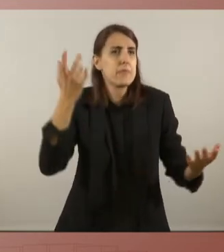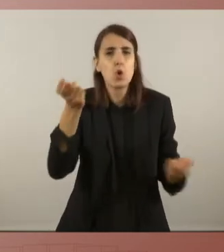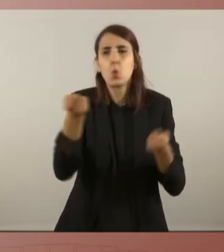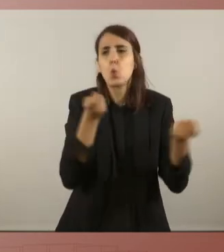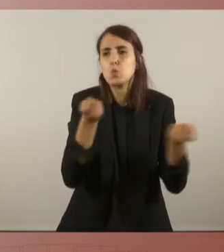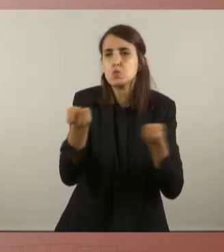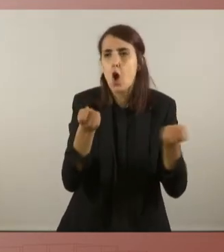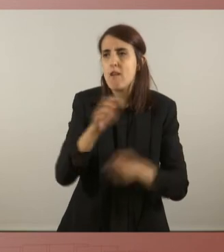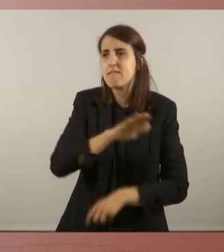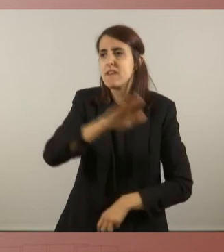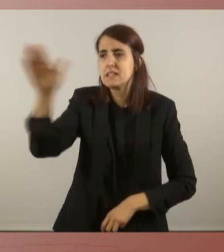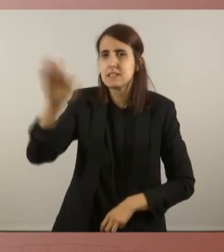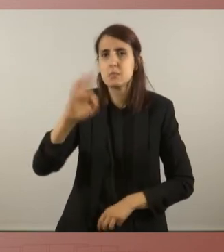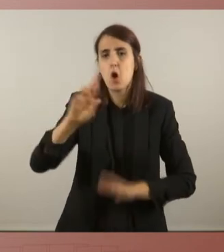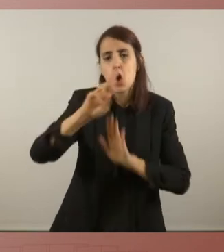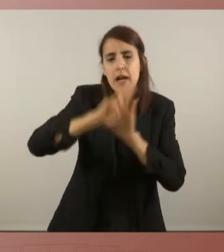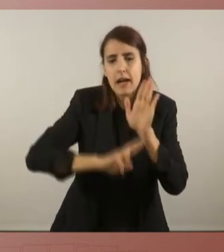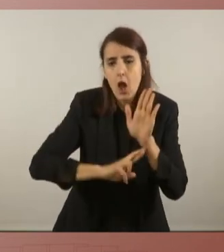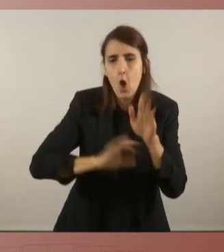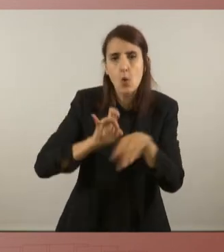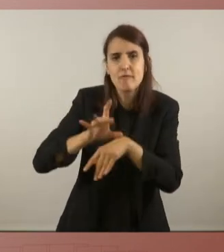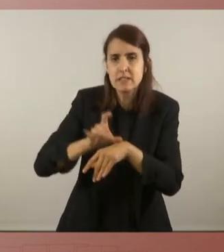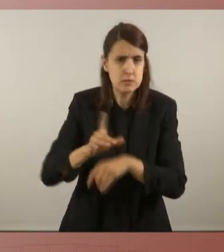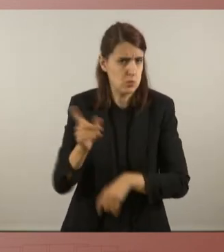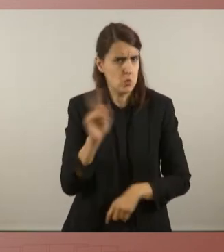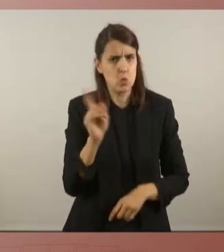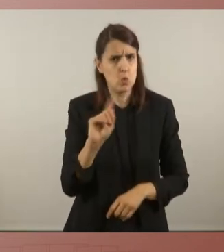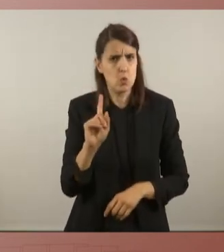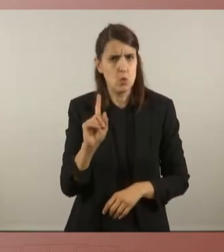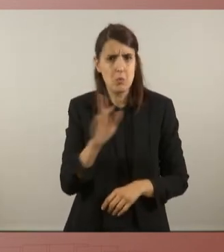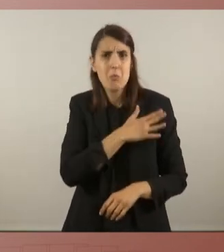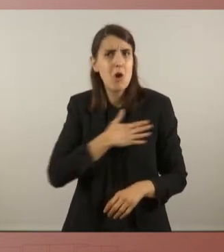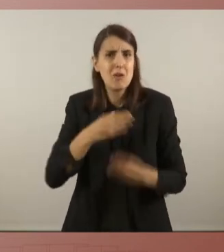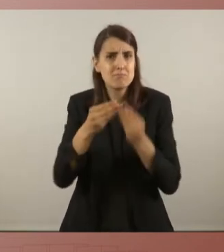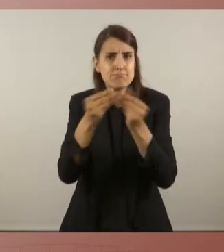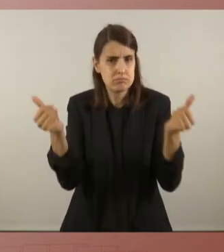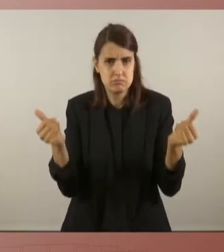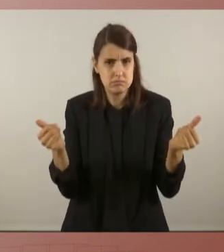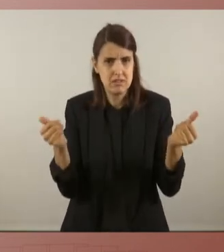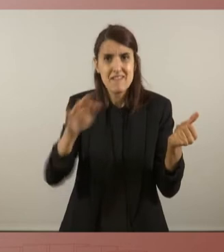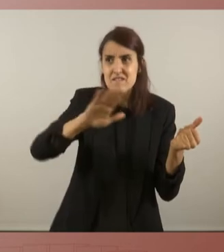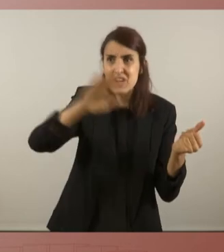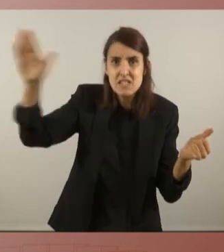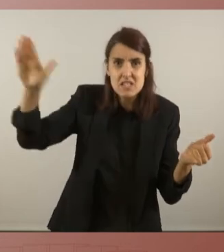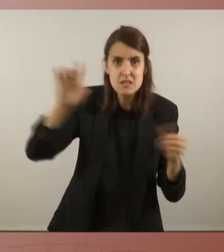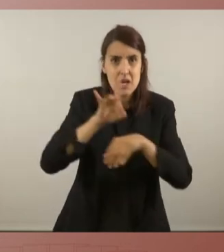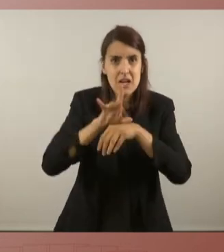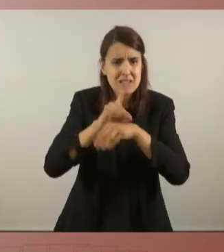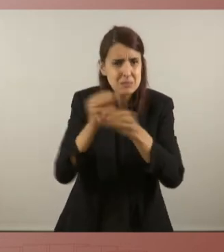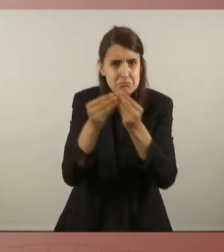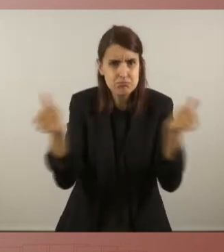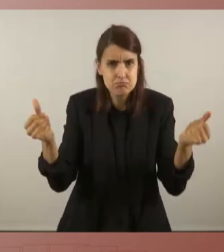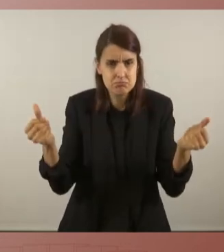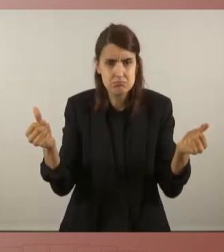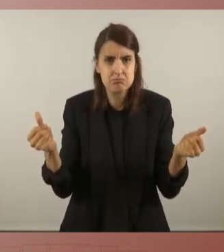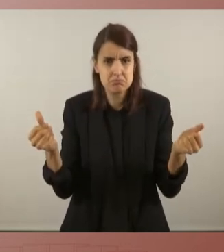el feixisme o el racisme. Nosaltres estem parlant d'erradicar-lo. D'erradicar-lo. Per tant, em sembla